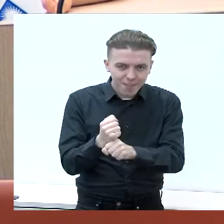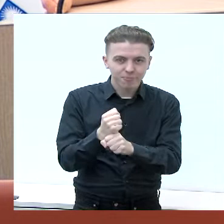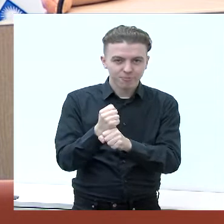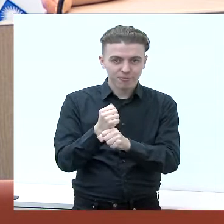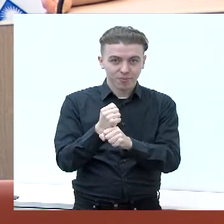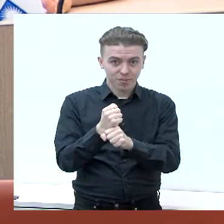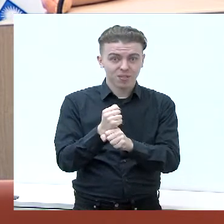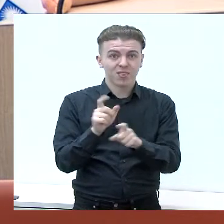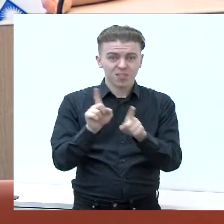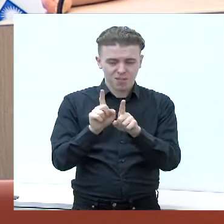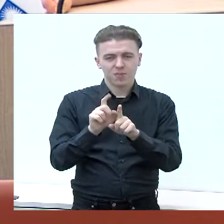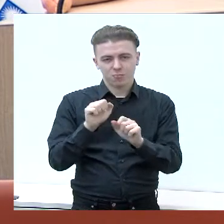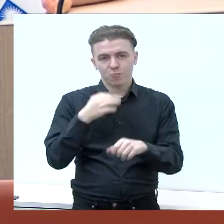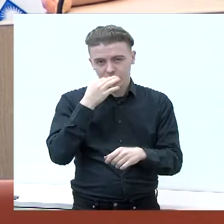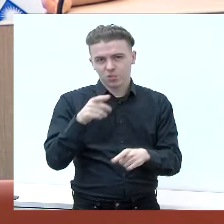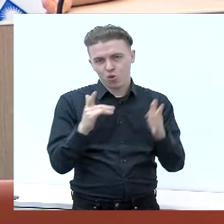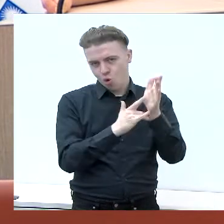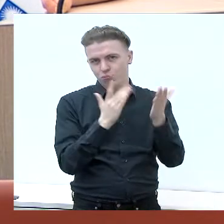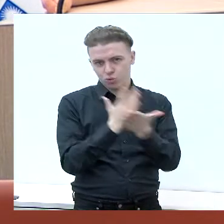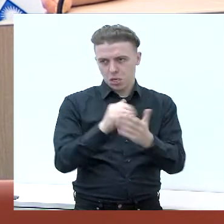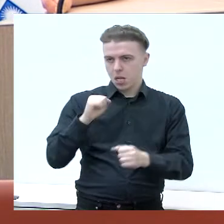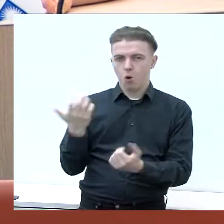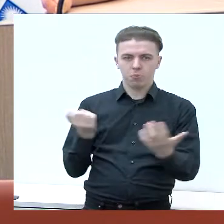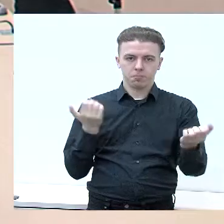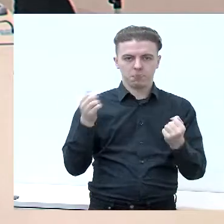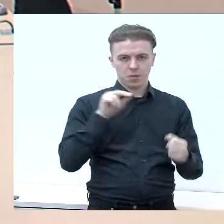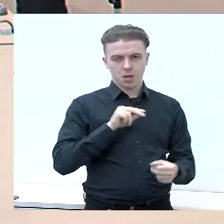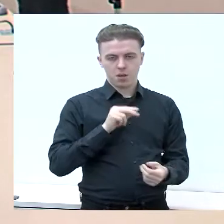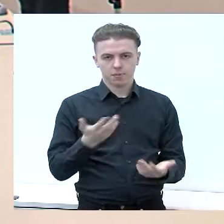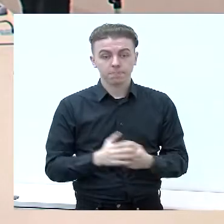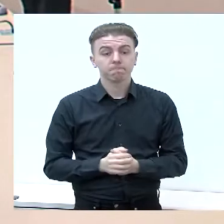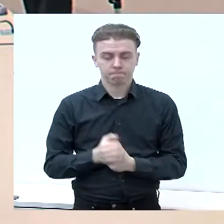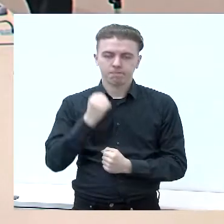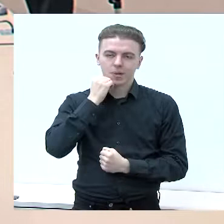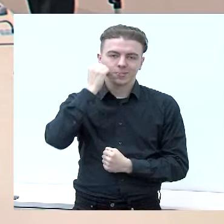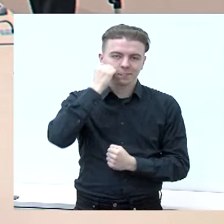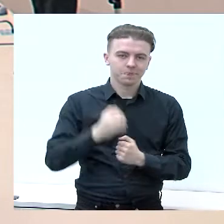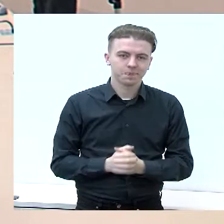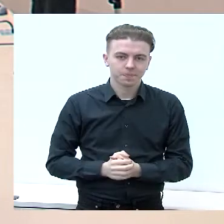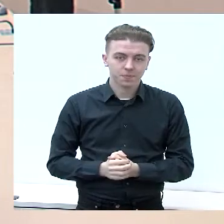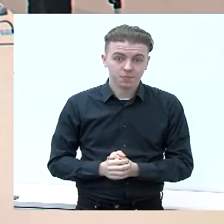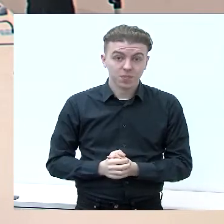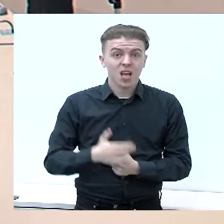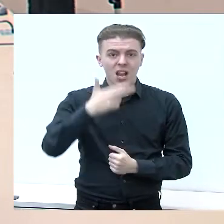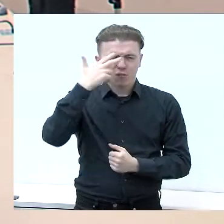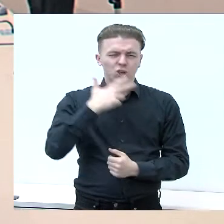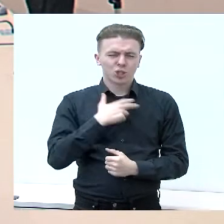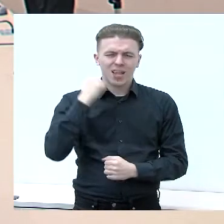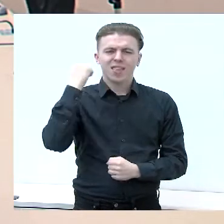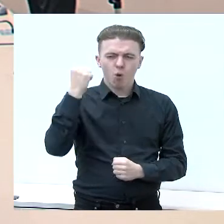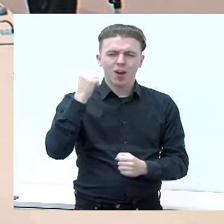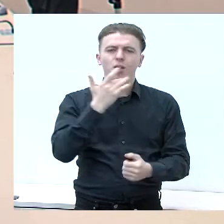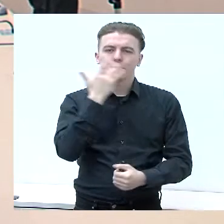įvardyčiau, vieną iš korupcijos apraiškų. Dėkui. Lietuvos Socialdemokratų